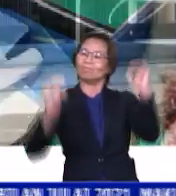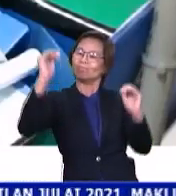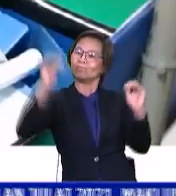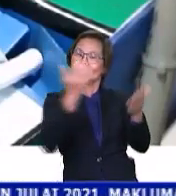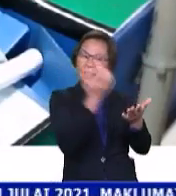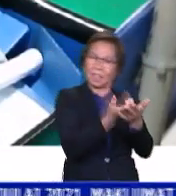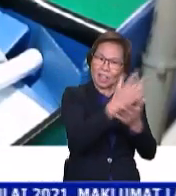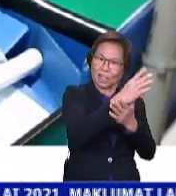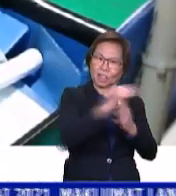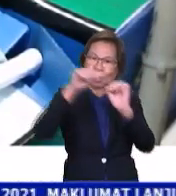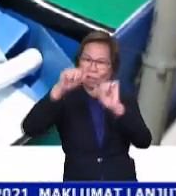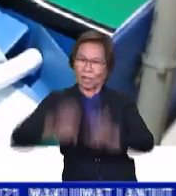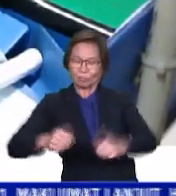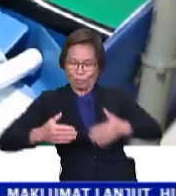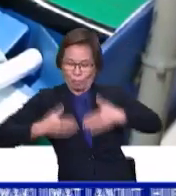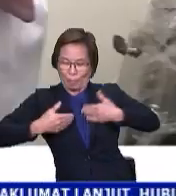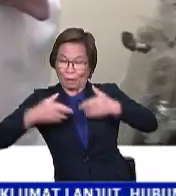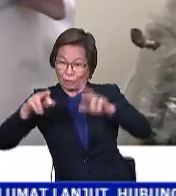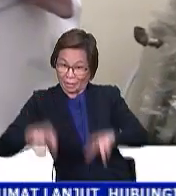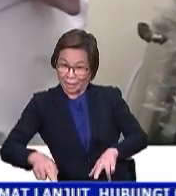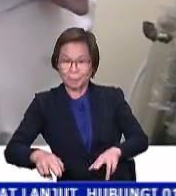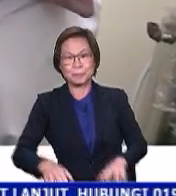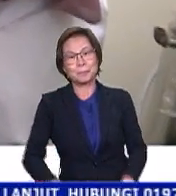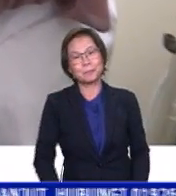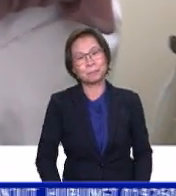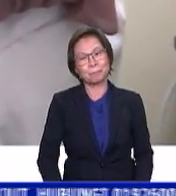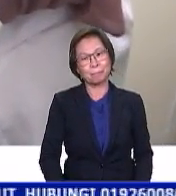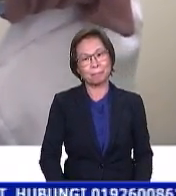antara ekonomi dan kesejahteraan rakyat.